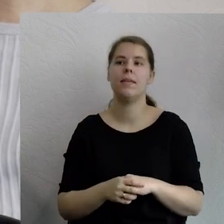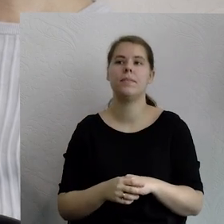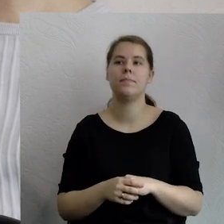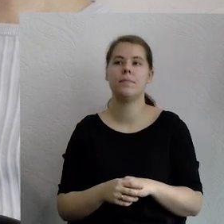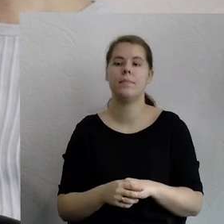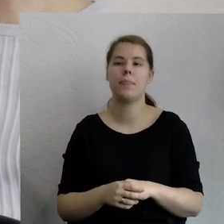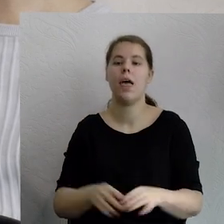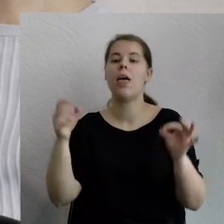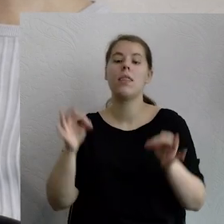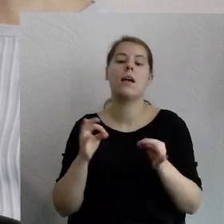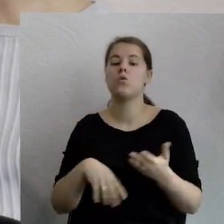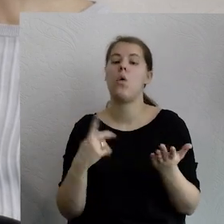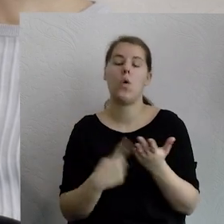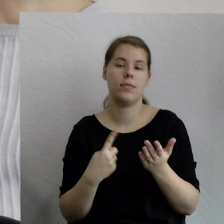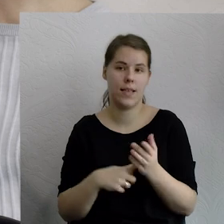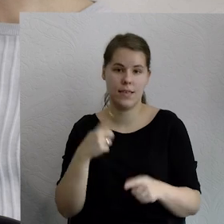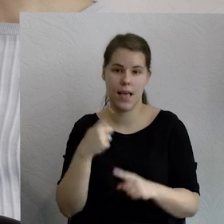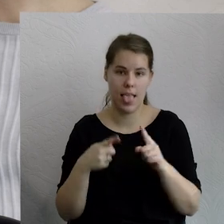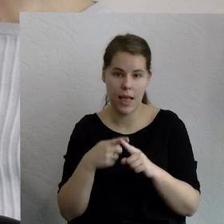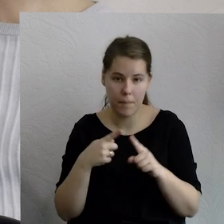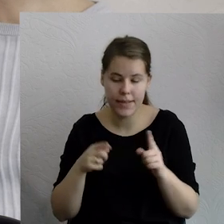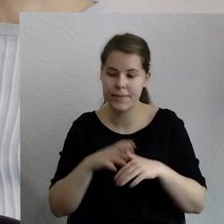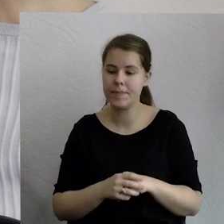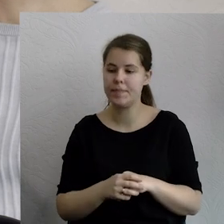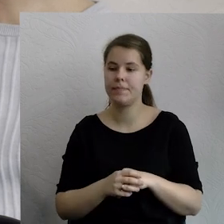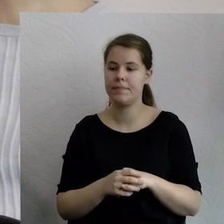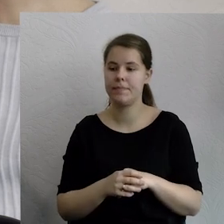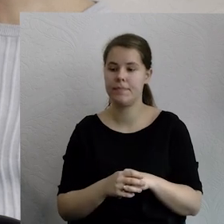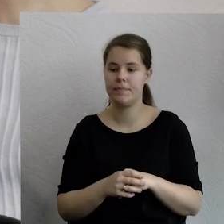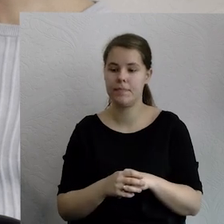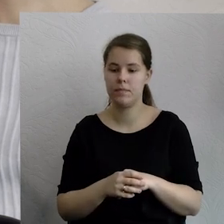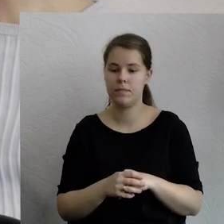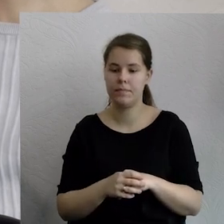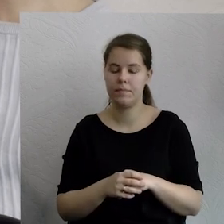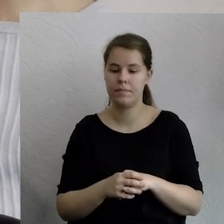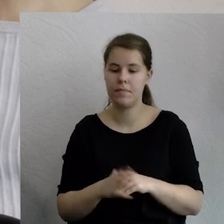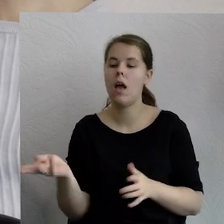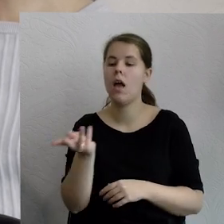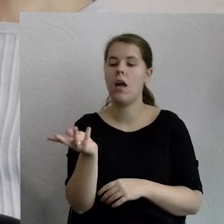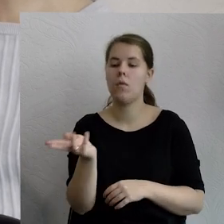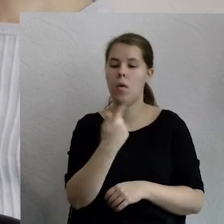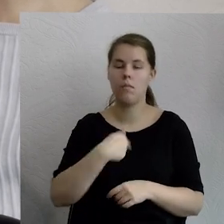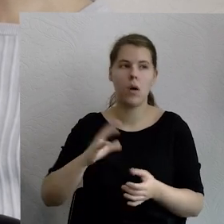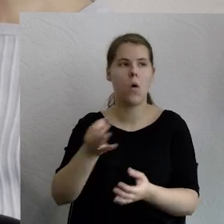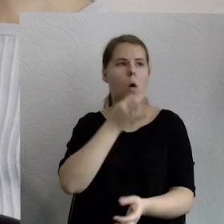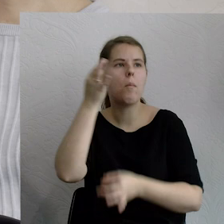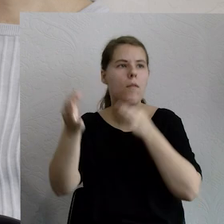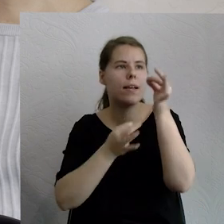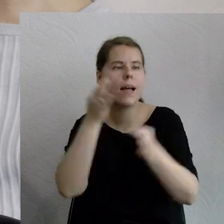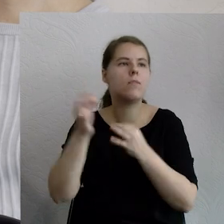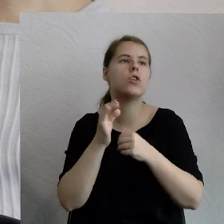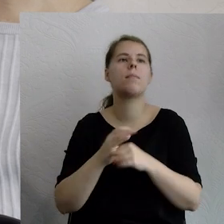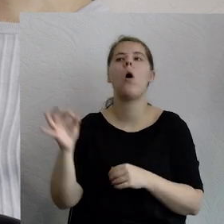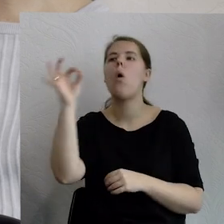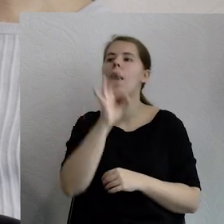na czym ostatni element? Buduję taką generalną przesłankę, która mówi, że mamy szansę i musimy się,